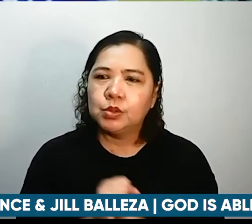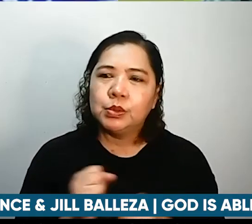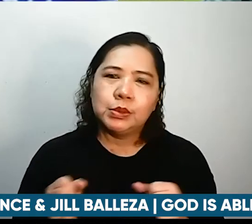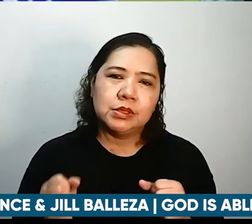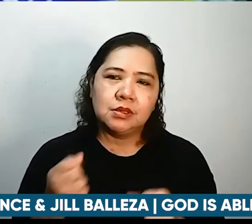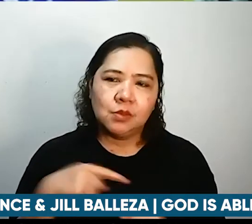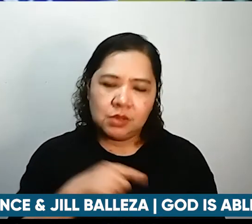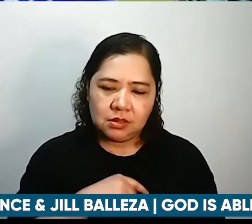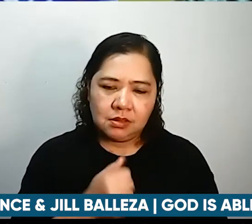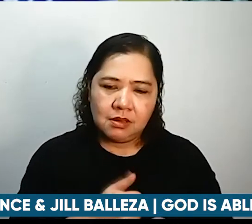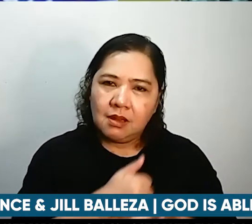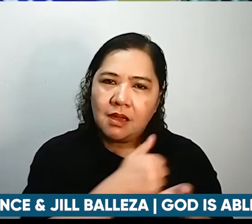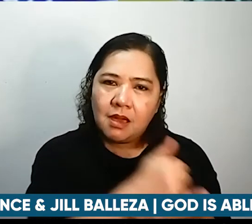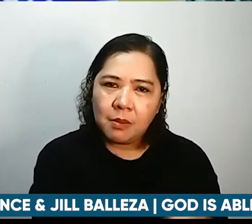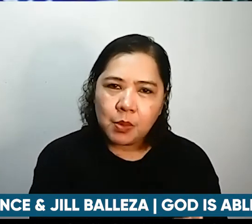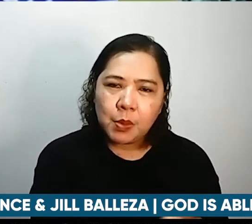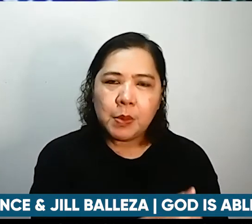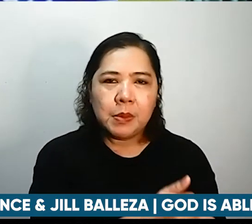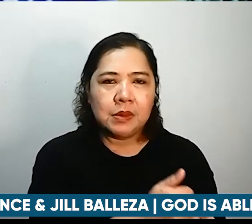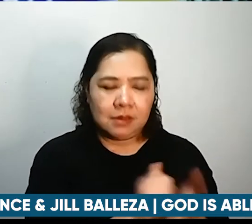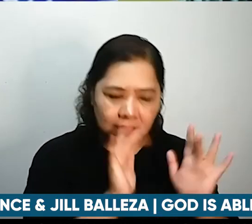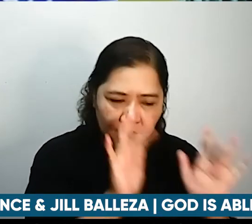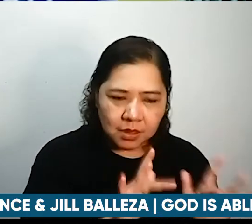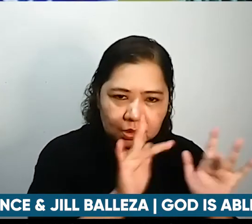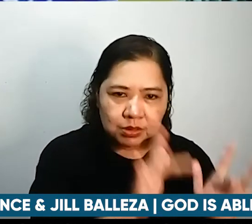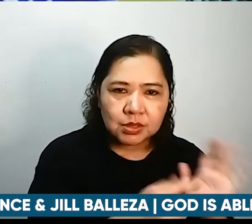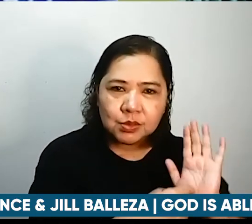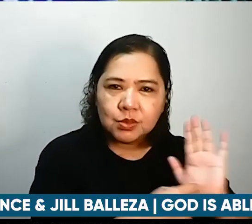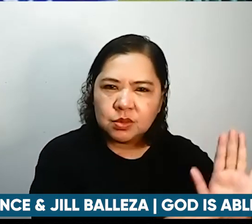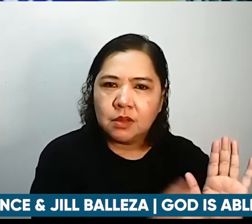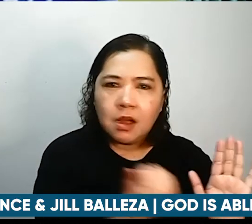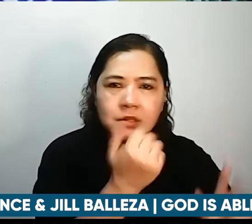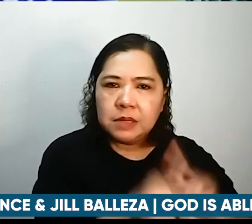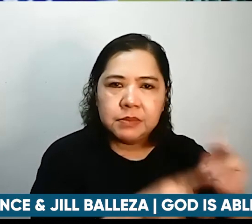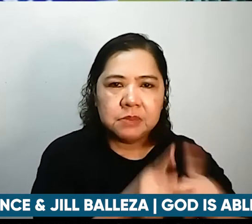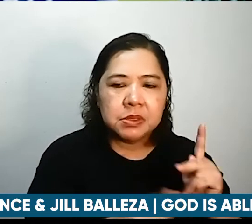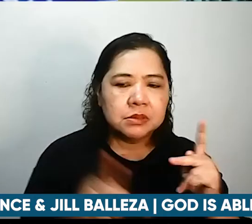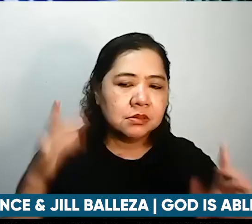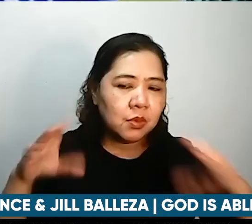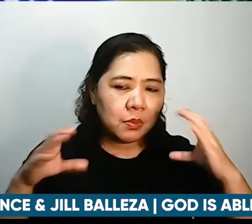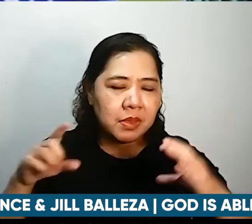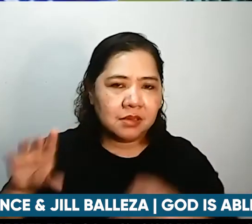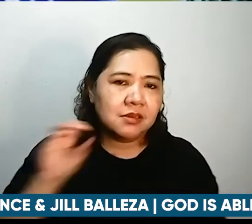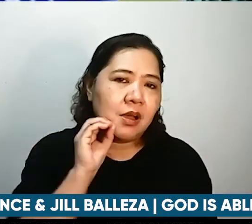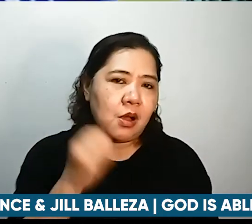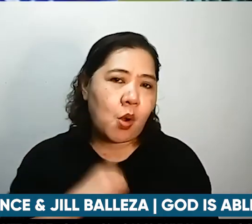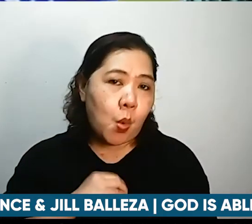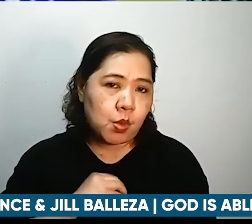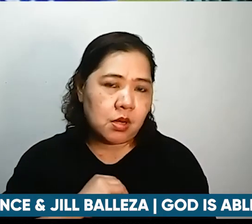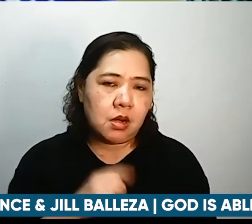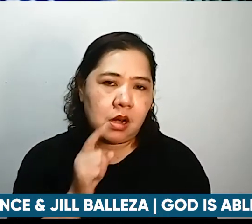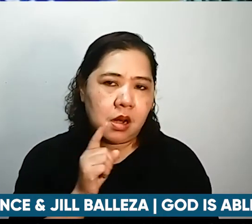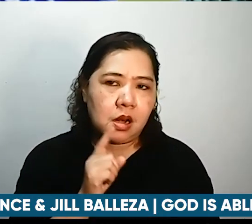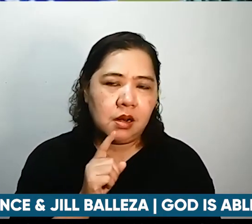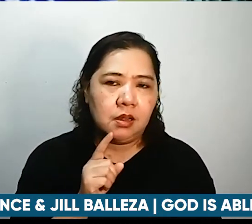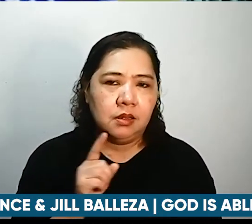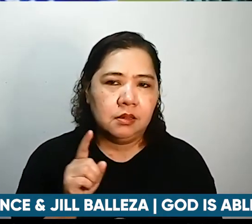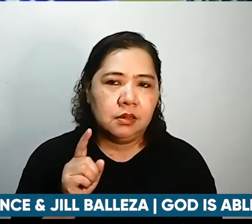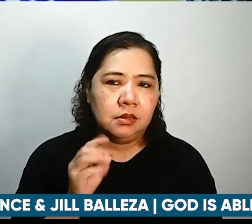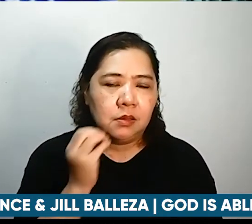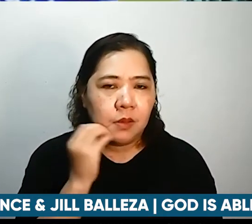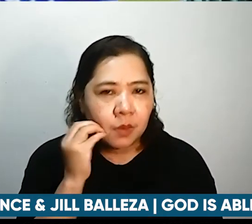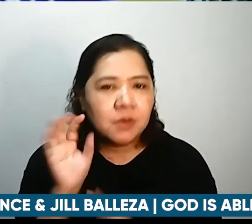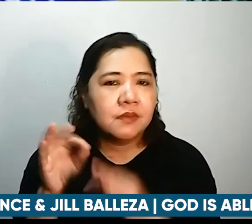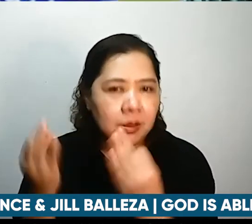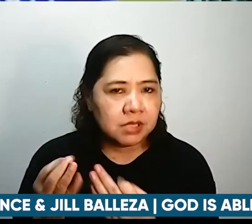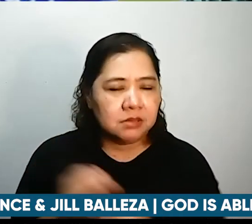tayo sa pagpapakita ng pagmamahal sa iba kumpara sa sarili nating pamilya minsan may isip natin